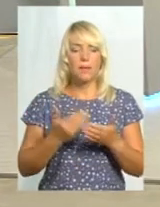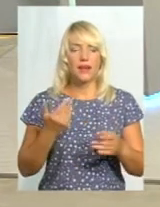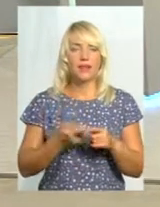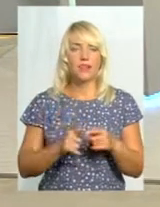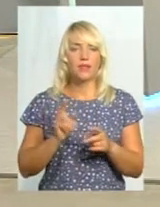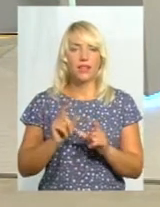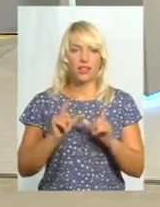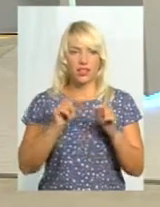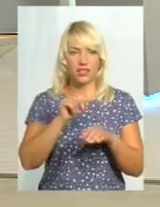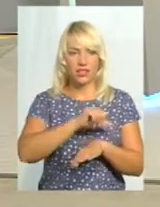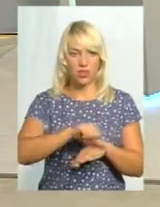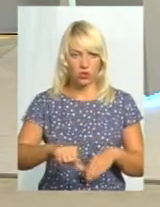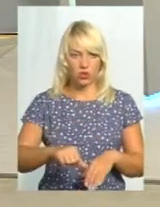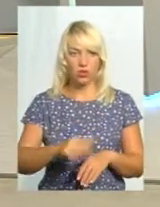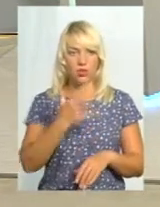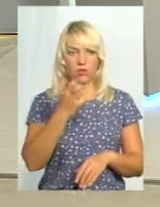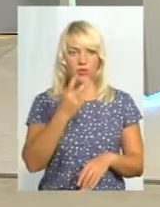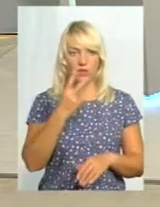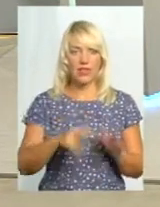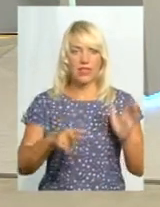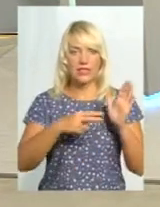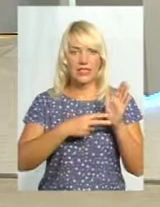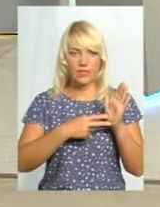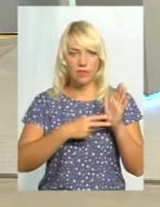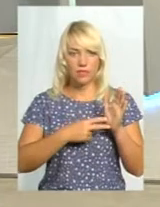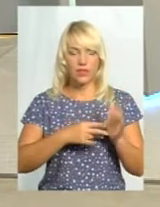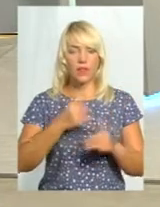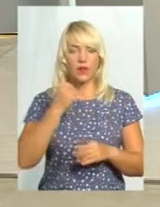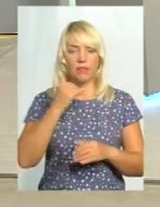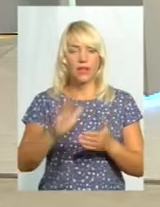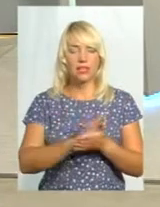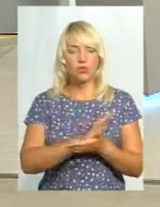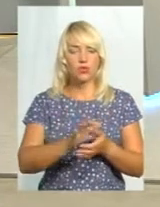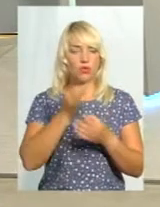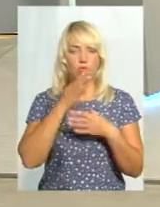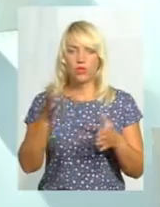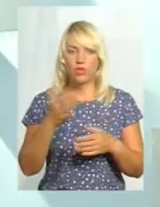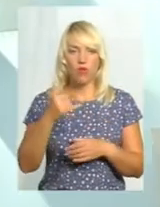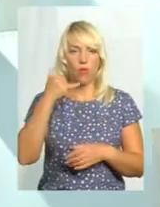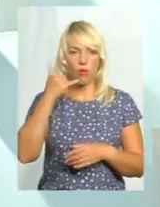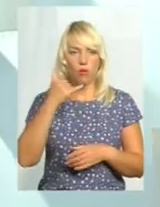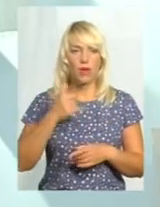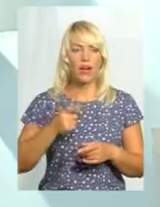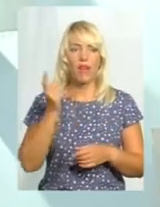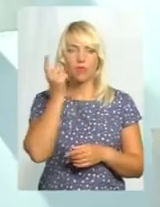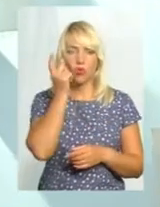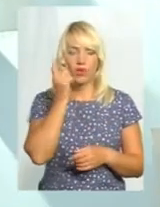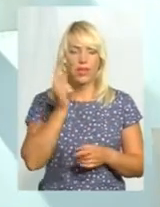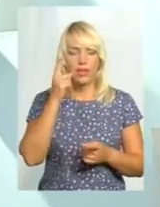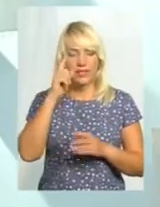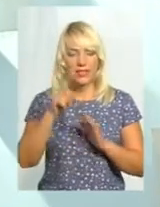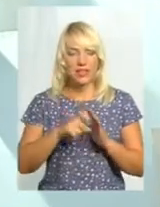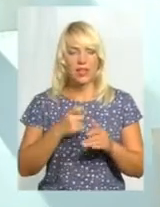кордон. Зателефонуйте 527 безкоштовно з будь-якого оператора і дізнайтеся про ті телефони